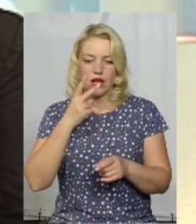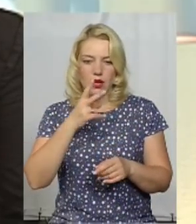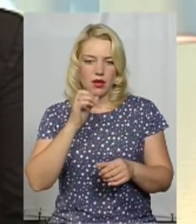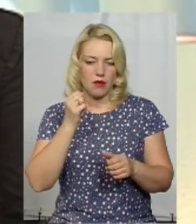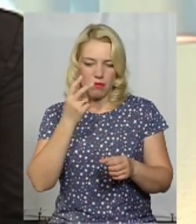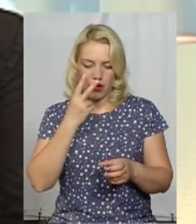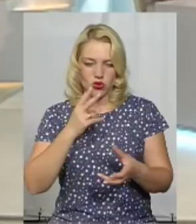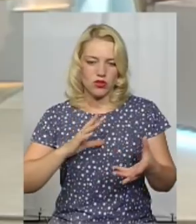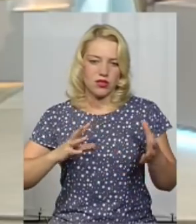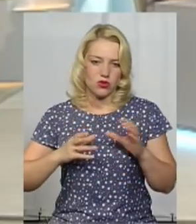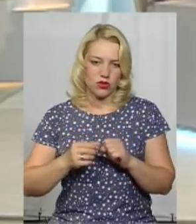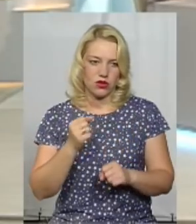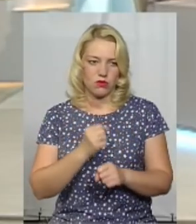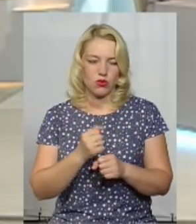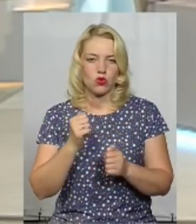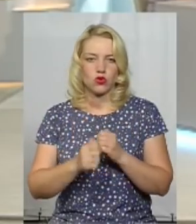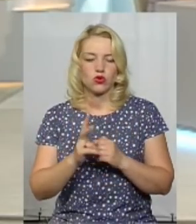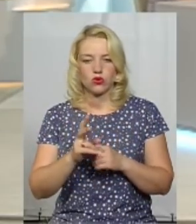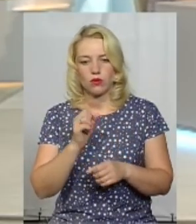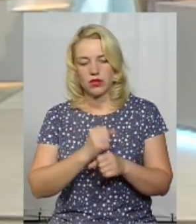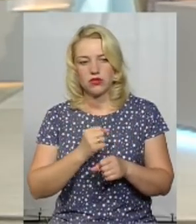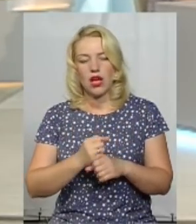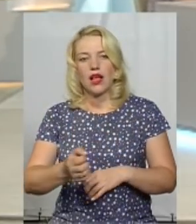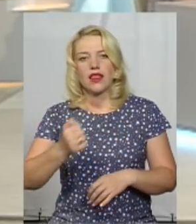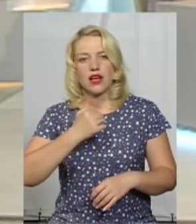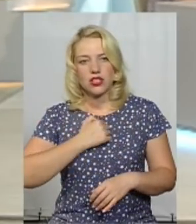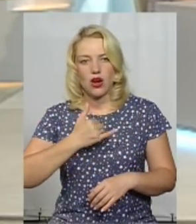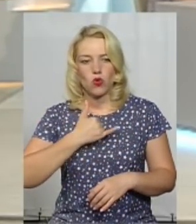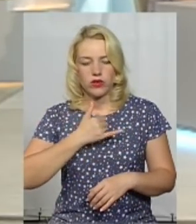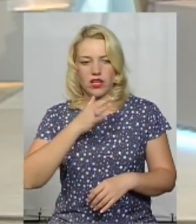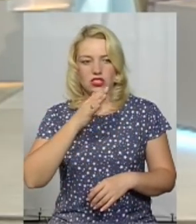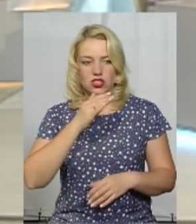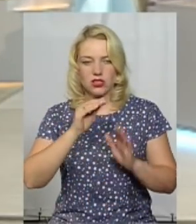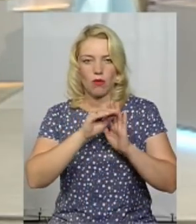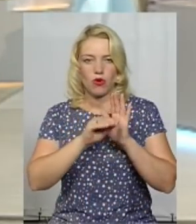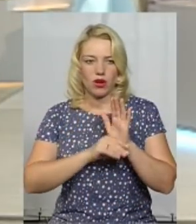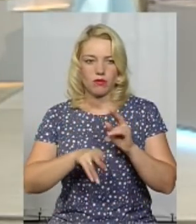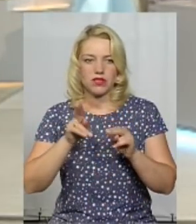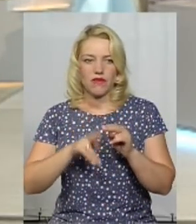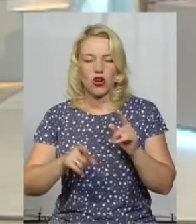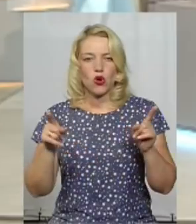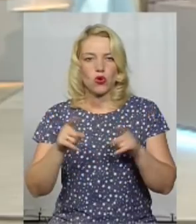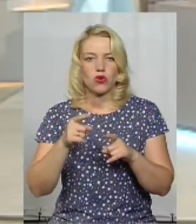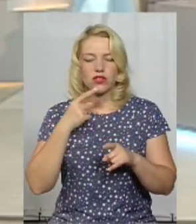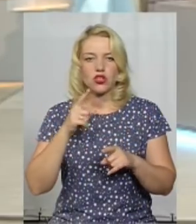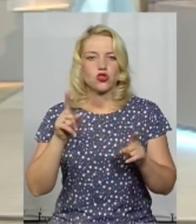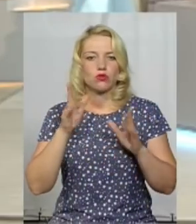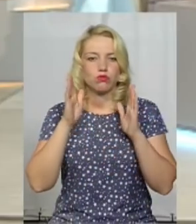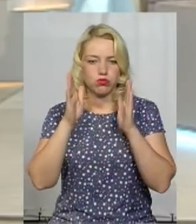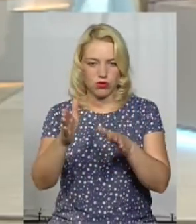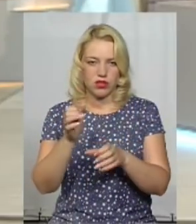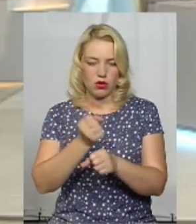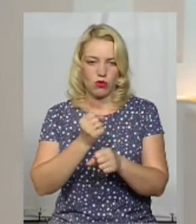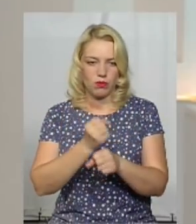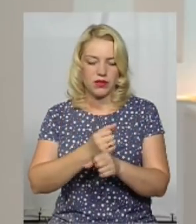персоналу, який працює. нас, на жаль, час програми майже завершився. Коротко скажіть, що будете робити,